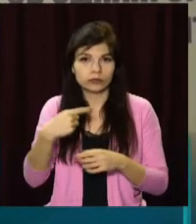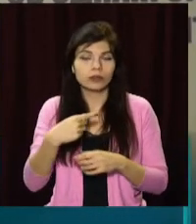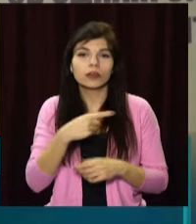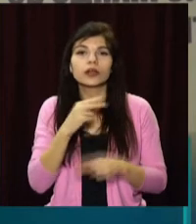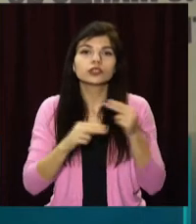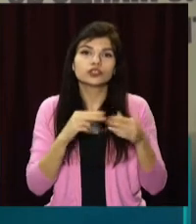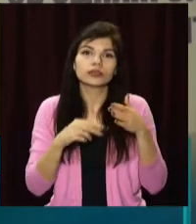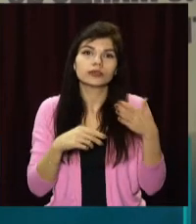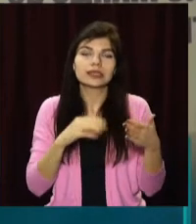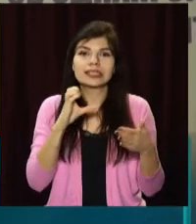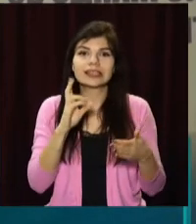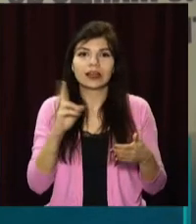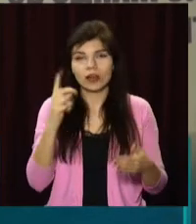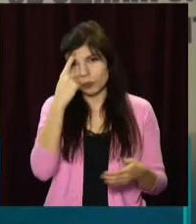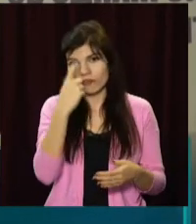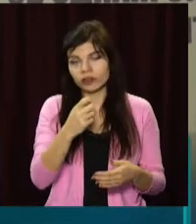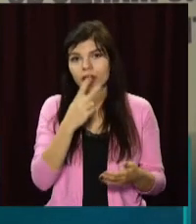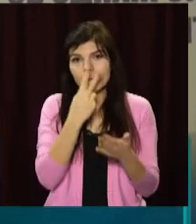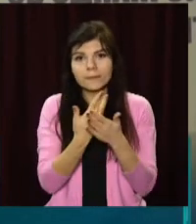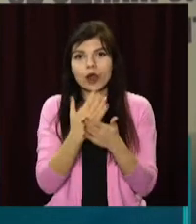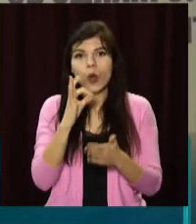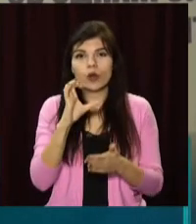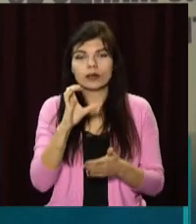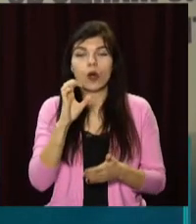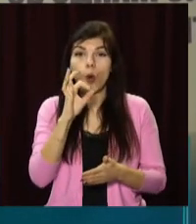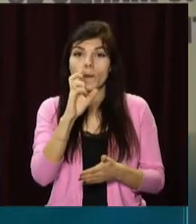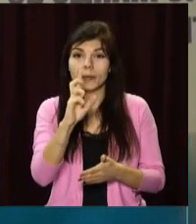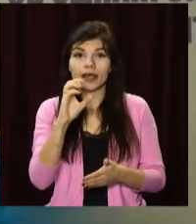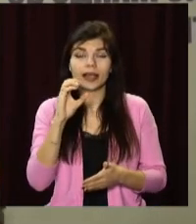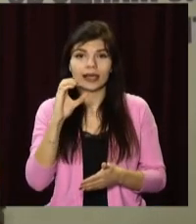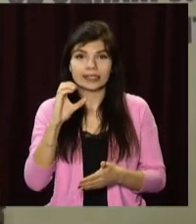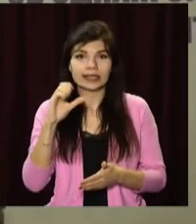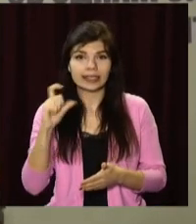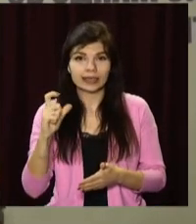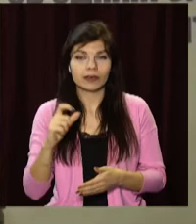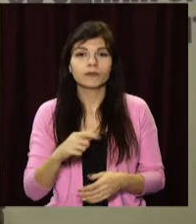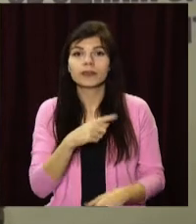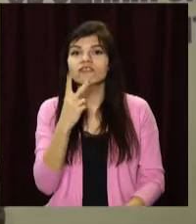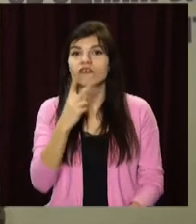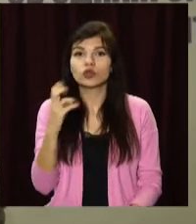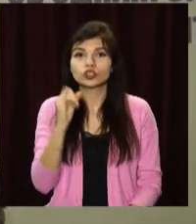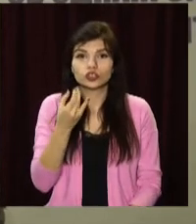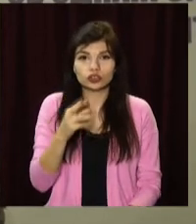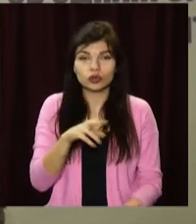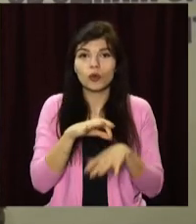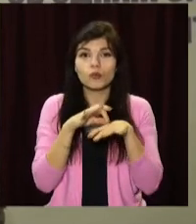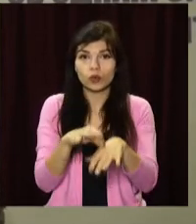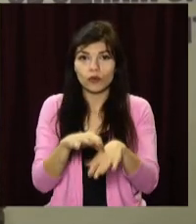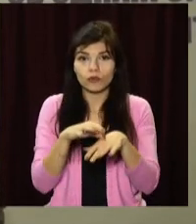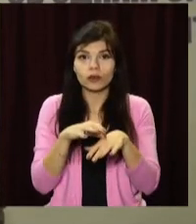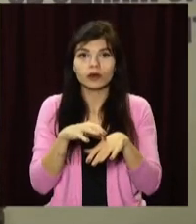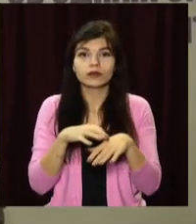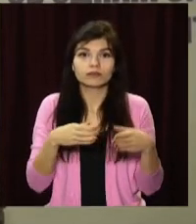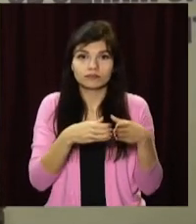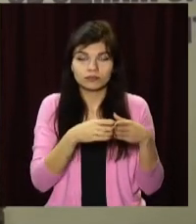Про факти порушення режиму припинення вогню через українську сторону ССКК повідомлено представників ОБСЄ. Від початку поточної доби